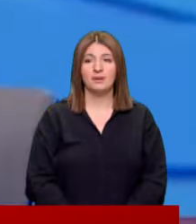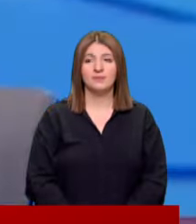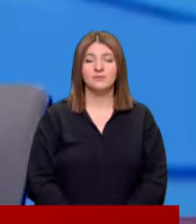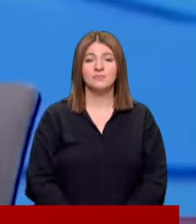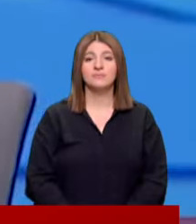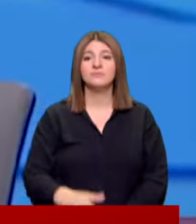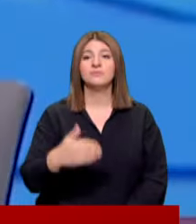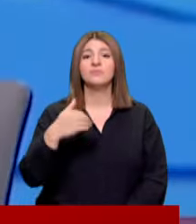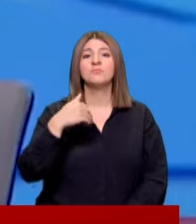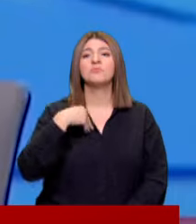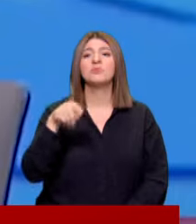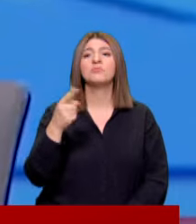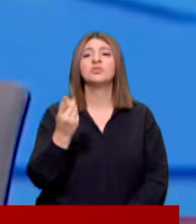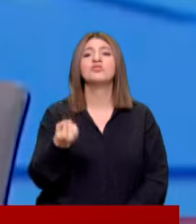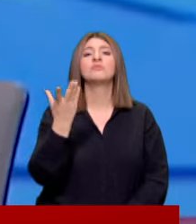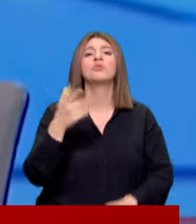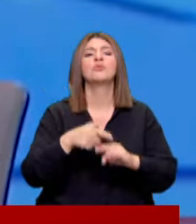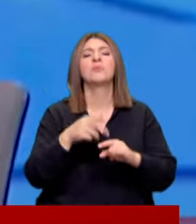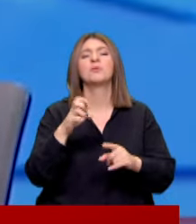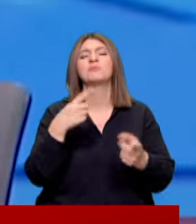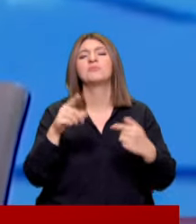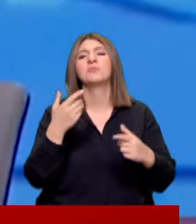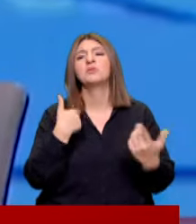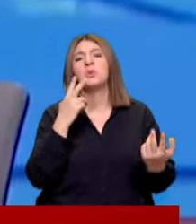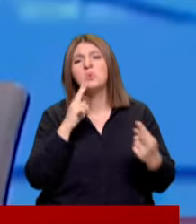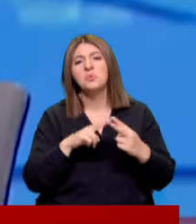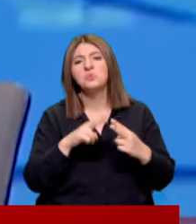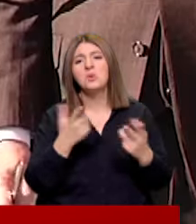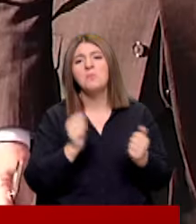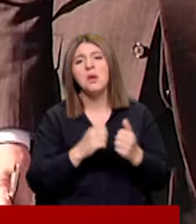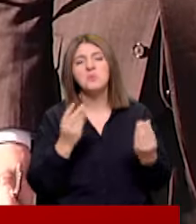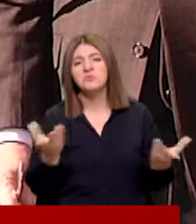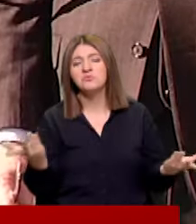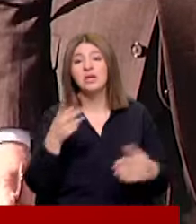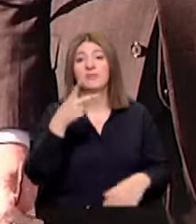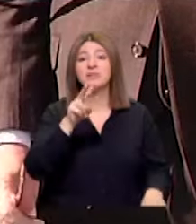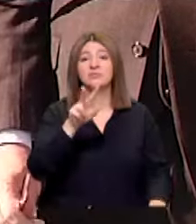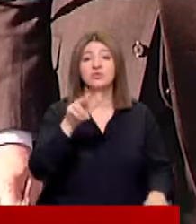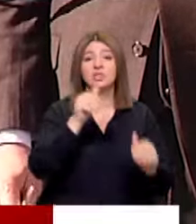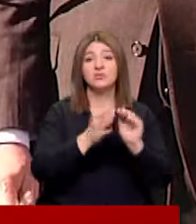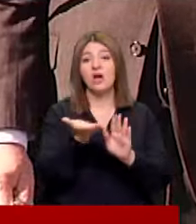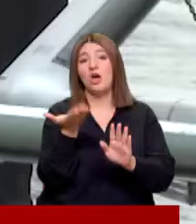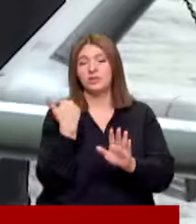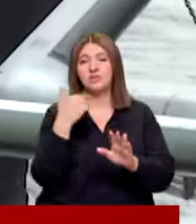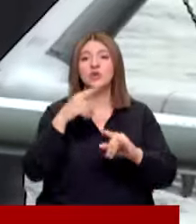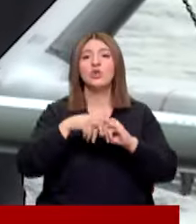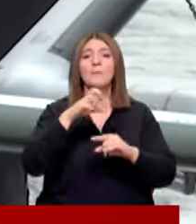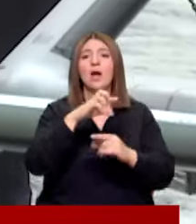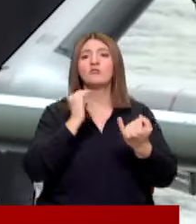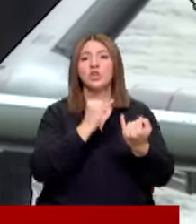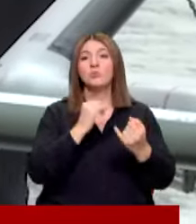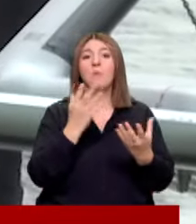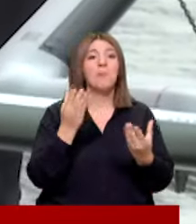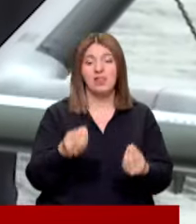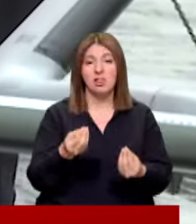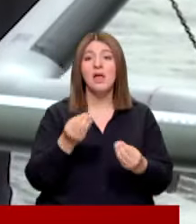Bizden buradan bir şey çıkmaz Hüdapar Hüdapar ile biz ne görüşürüz ne beraber oluruz 2023 seçimleri öncesi de Hüdapar tartışması